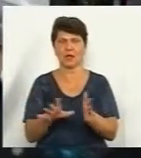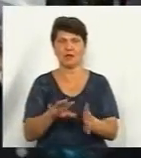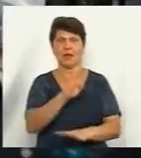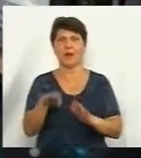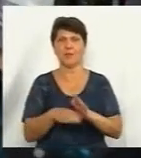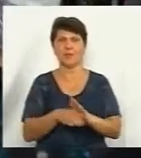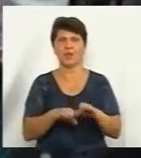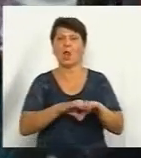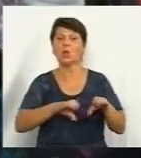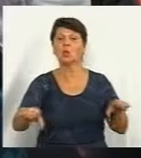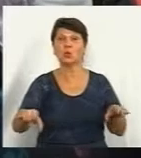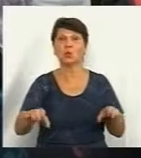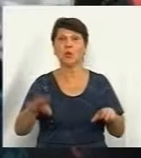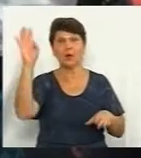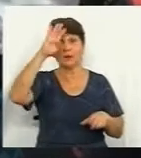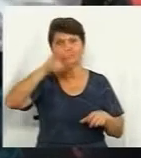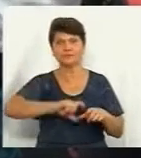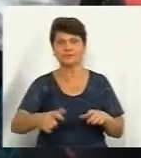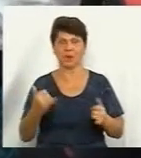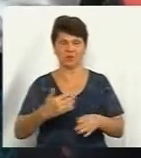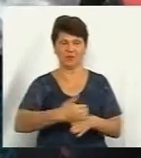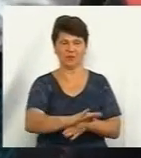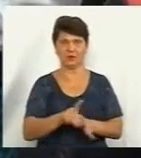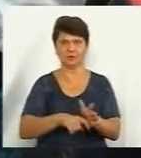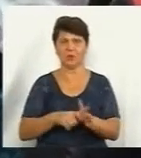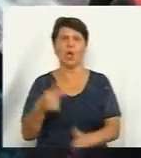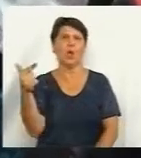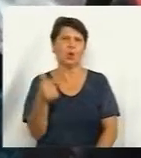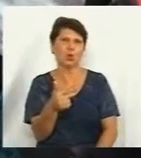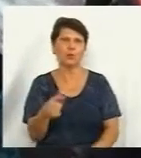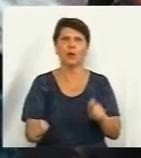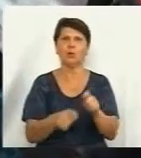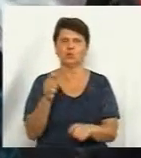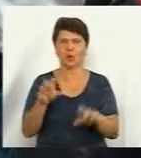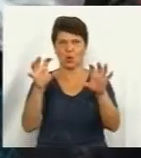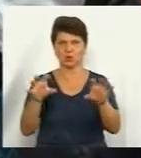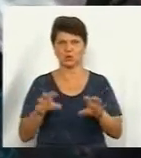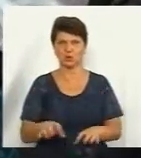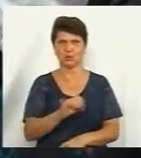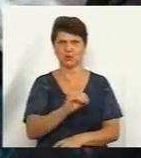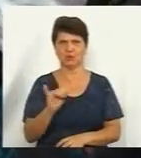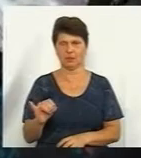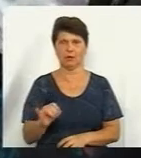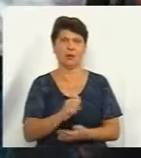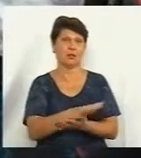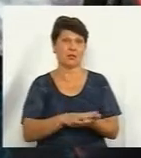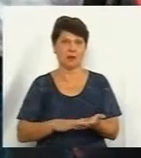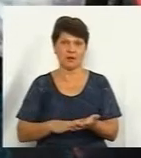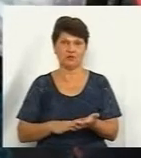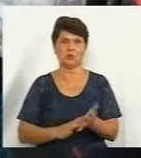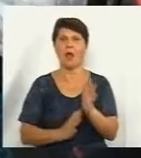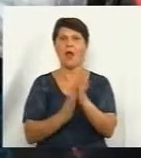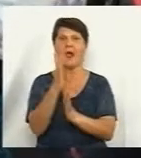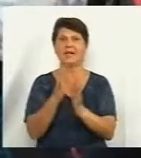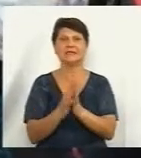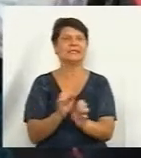трубопроводи. А тут виділили ліс під смітник. Це грубе порушення Конституції. Даліше, ліси не